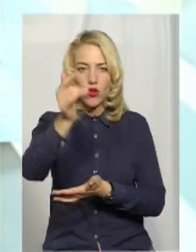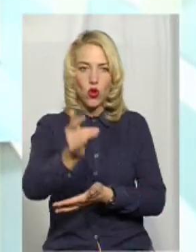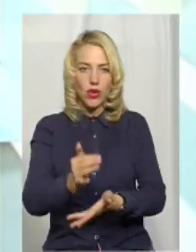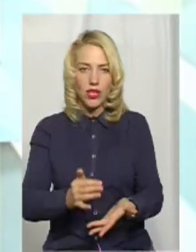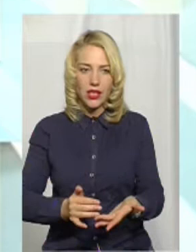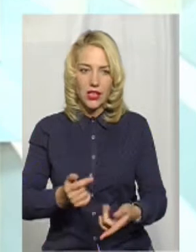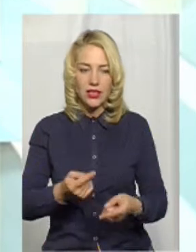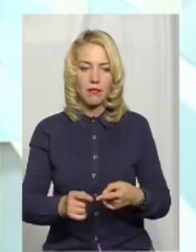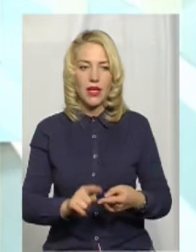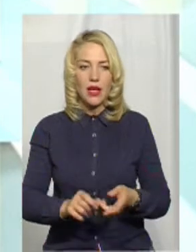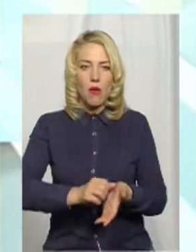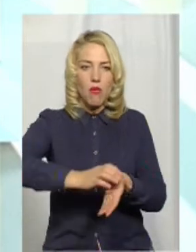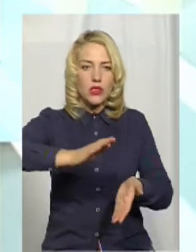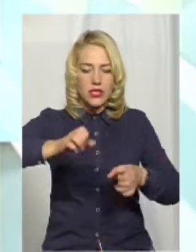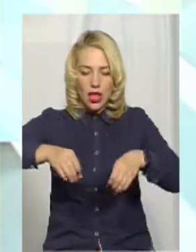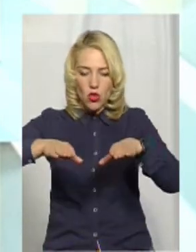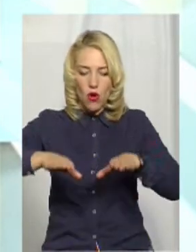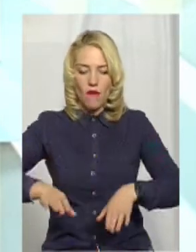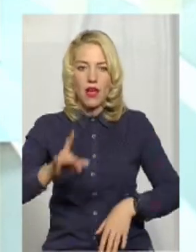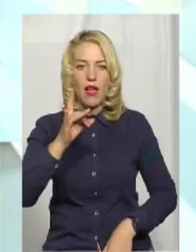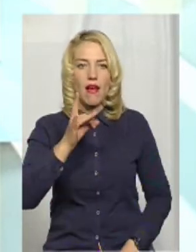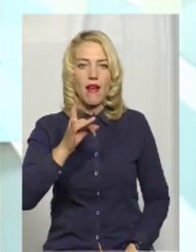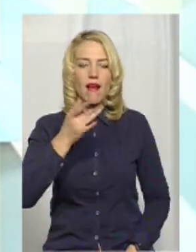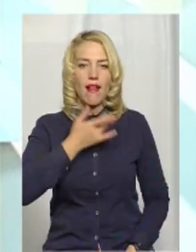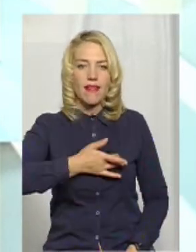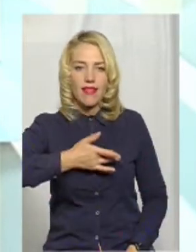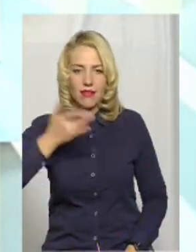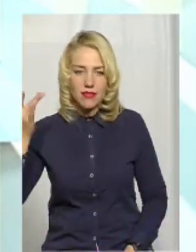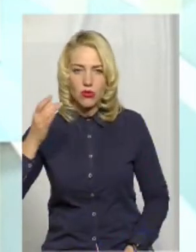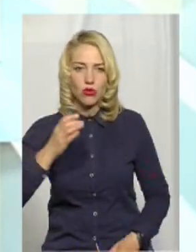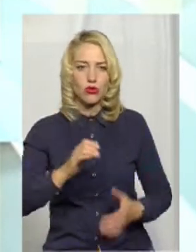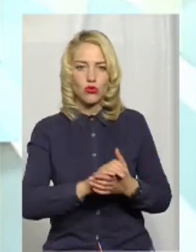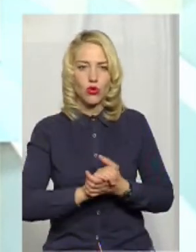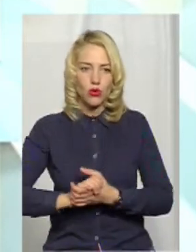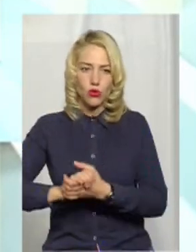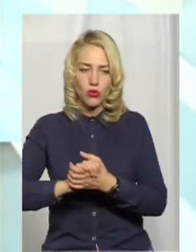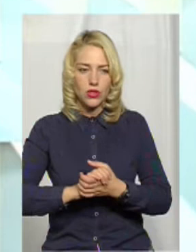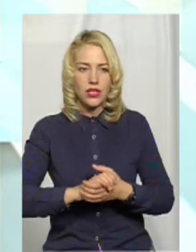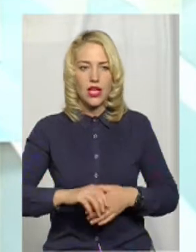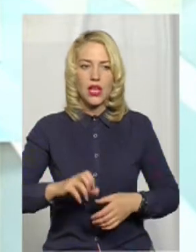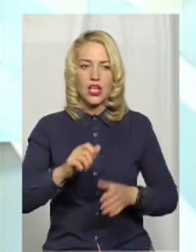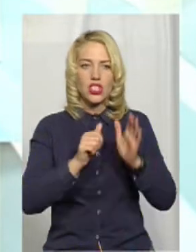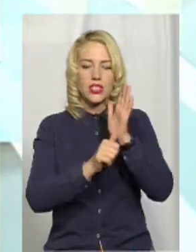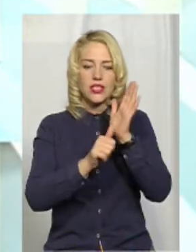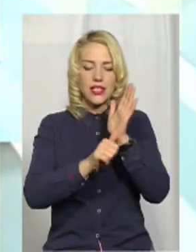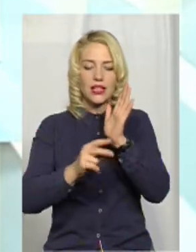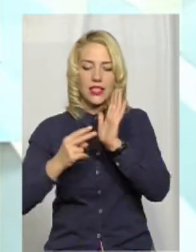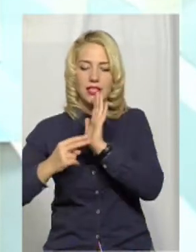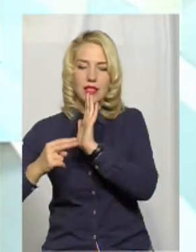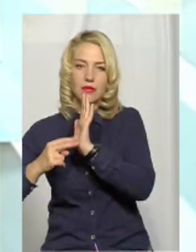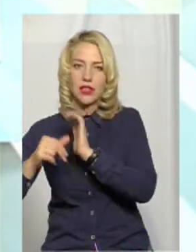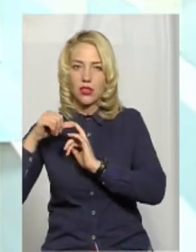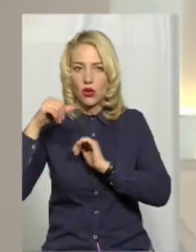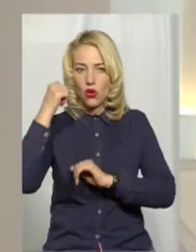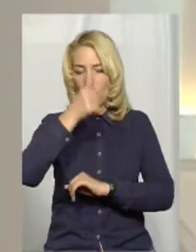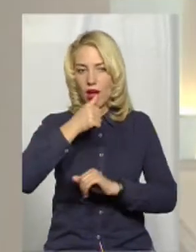постановами Ради Міністрів ще Української, Радянської і Соціалістичної Республіки в 60-70-х роках минулого століття.